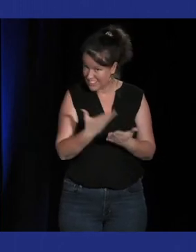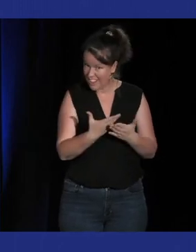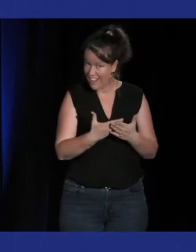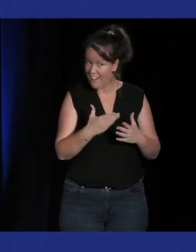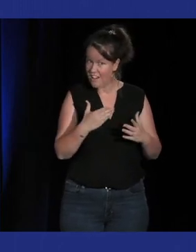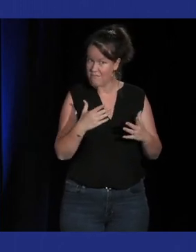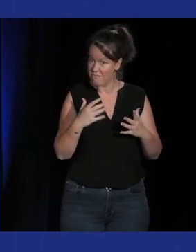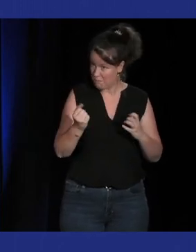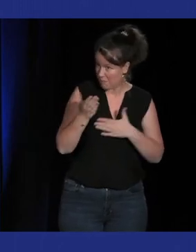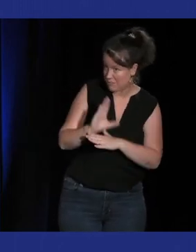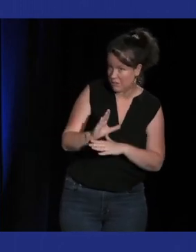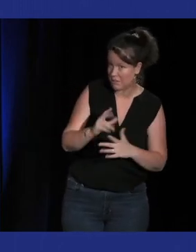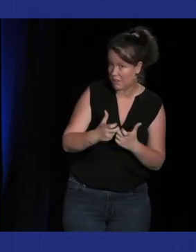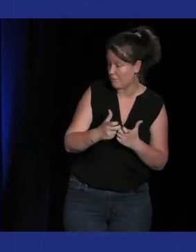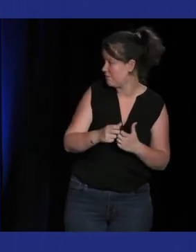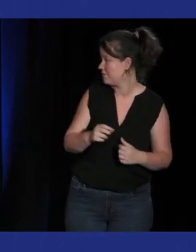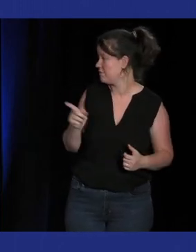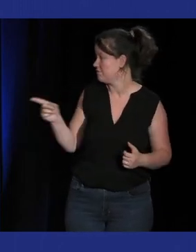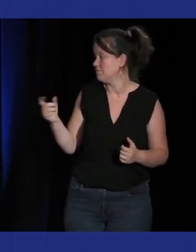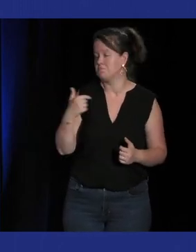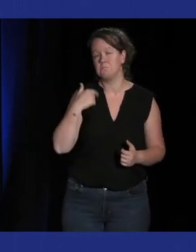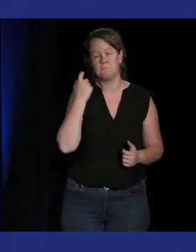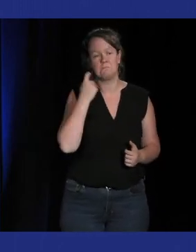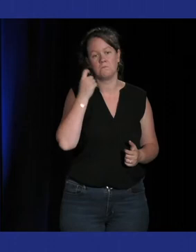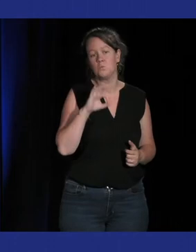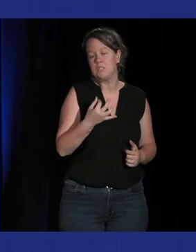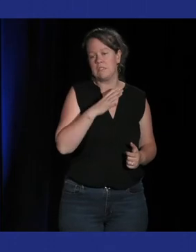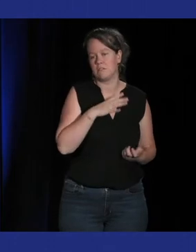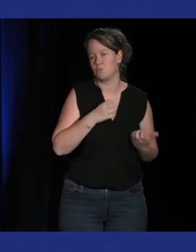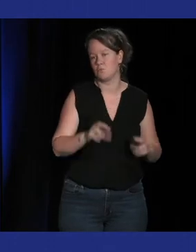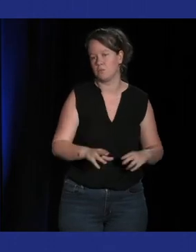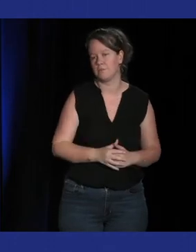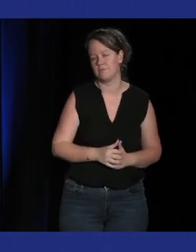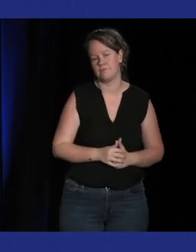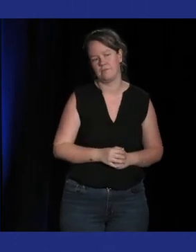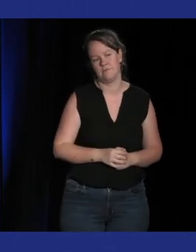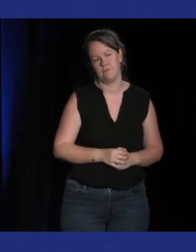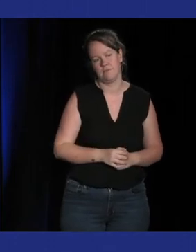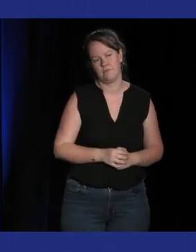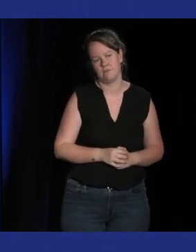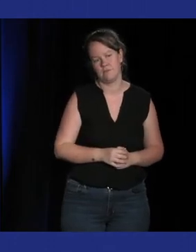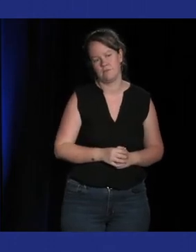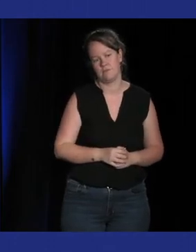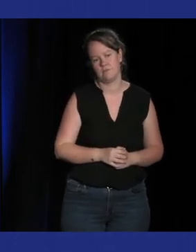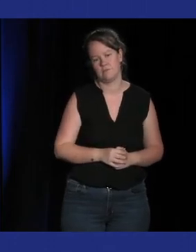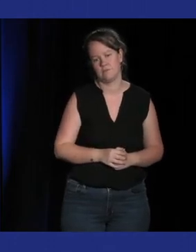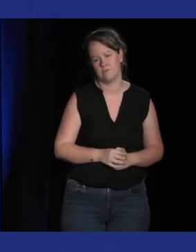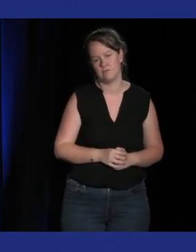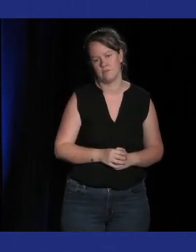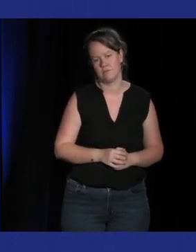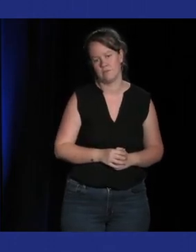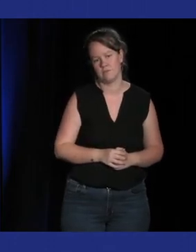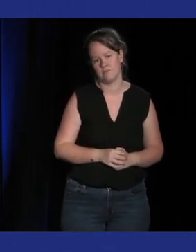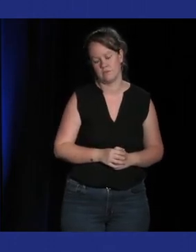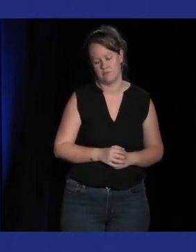je cherche mais en vrai je pense que je pense que oui parce que je me souviens avoir vu passer il y a de ça justement toute la question de l'accessibilité